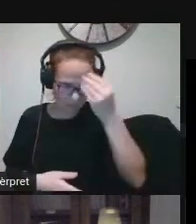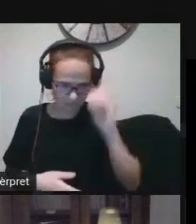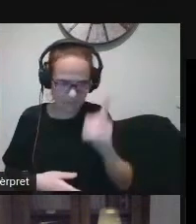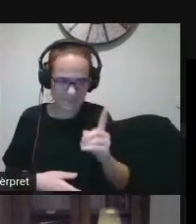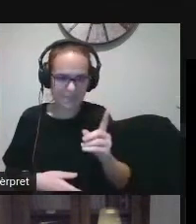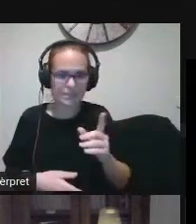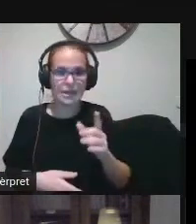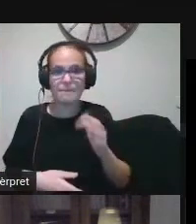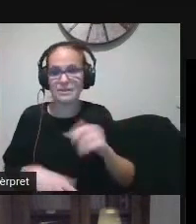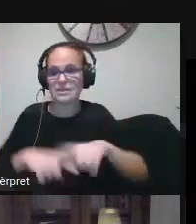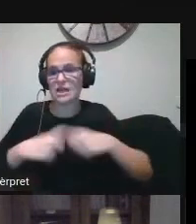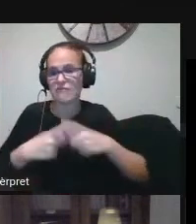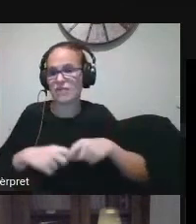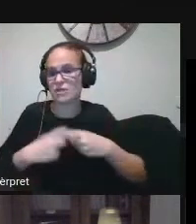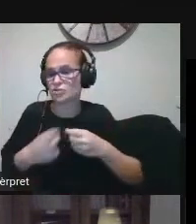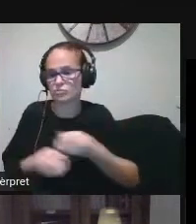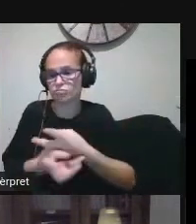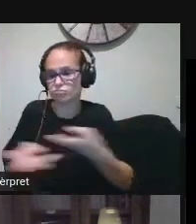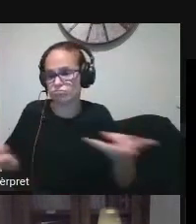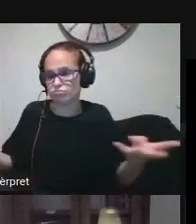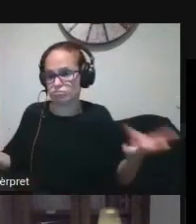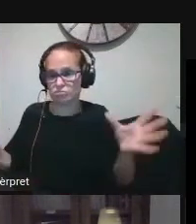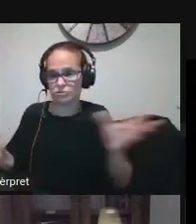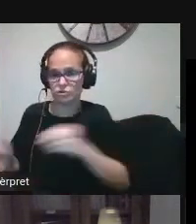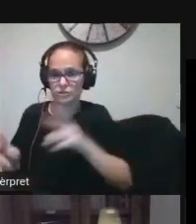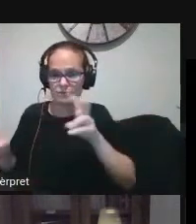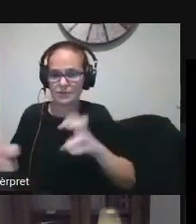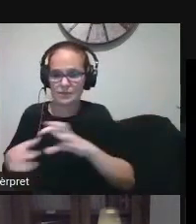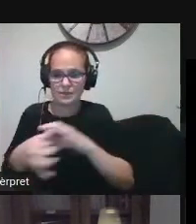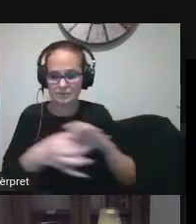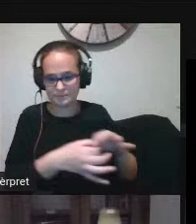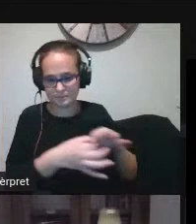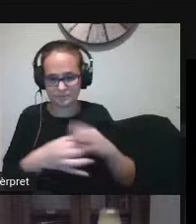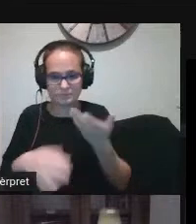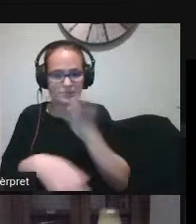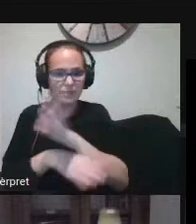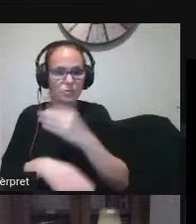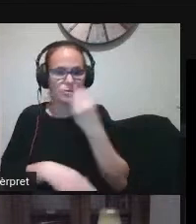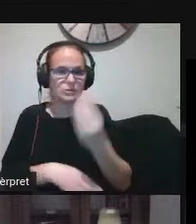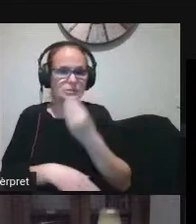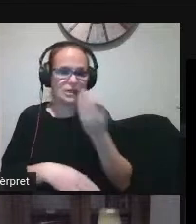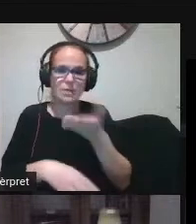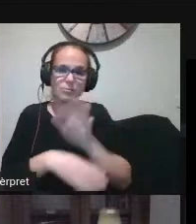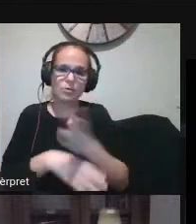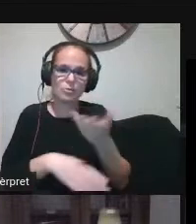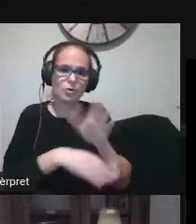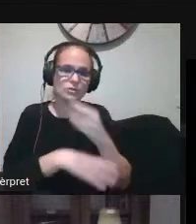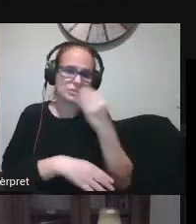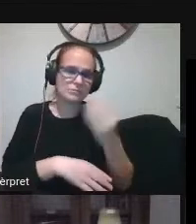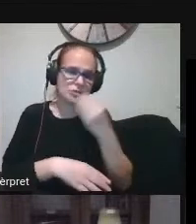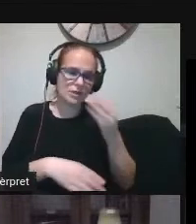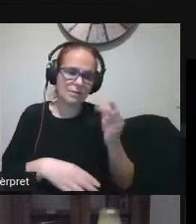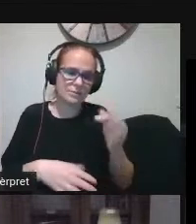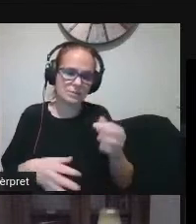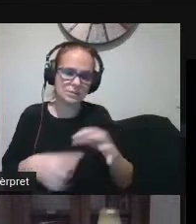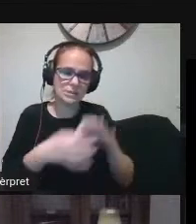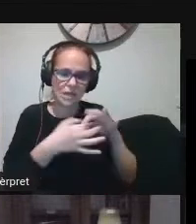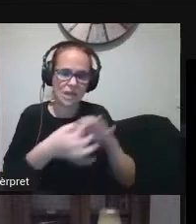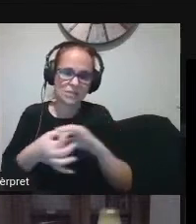diverses en relació a propostes de millora que podria haver-hi en relació a aquesta competència digital